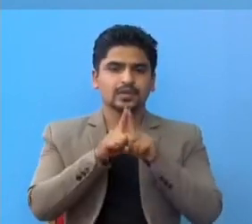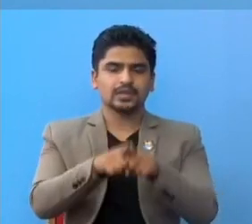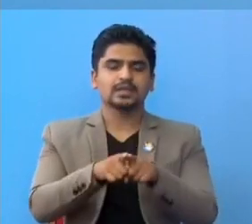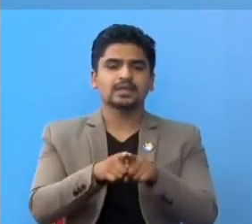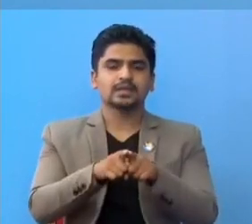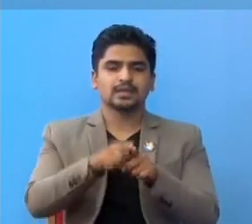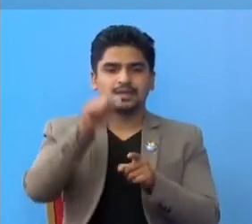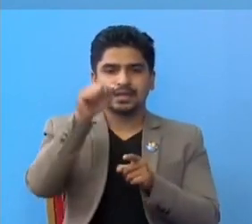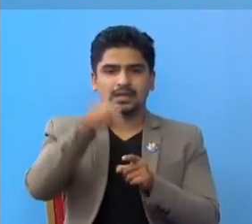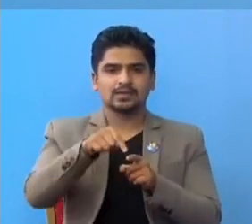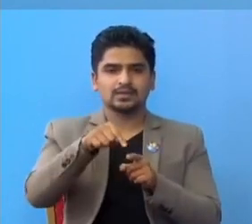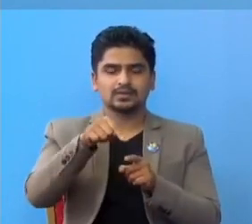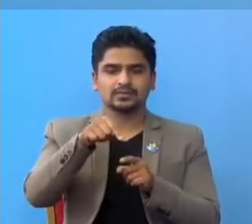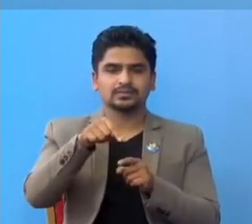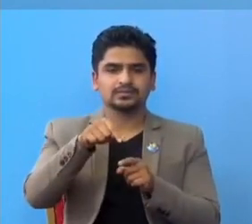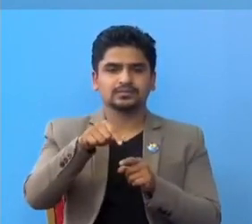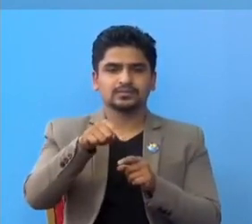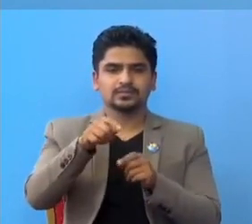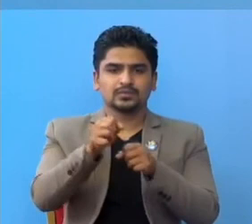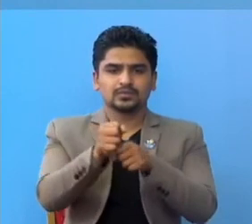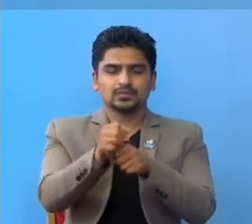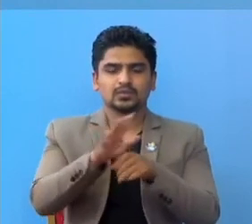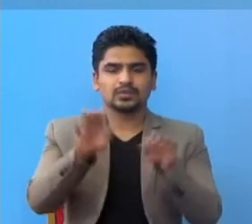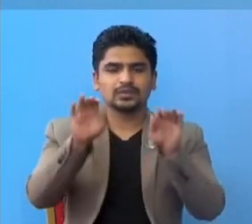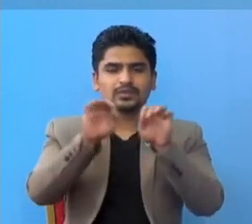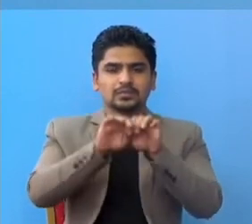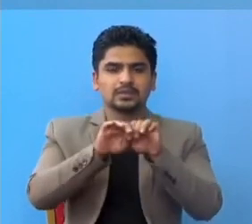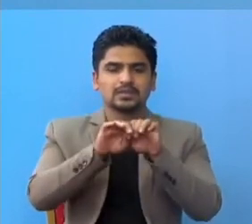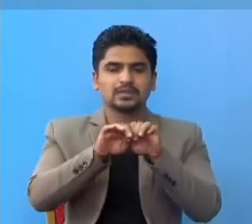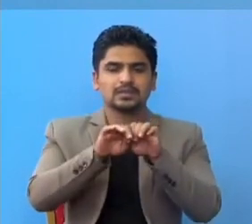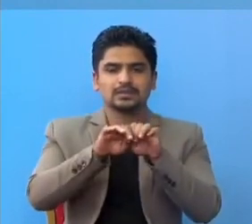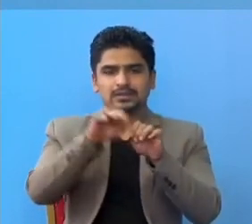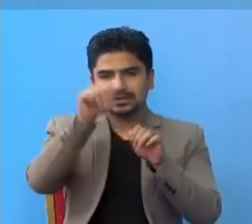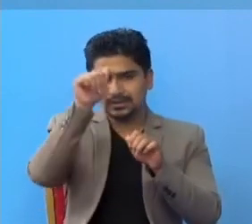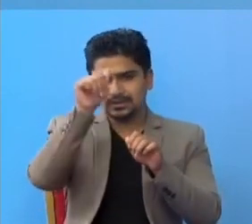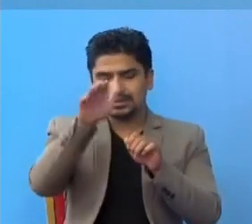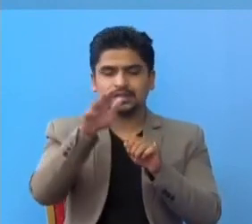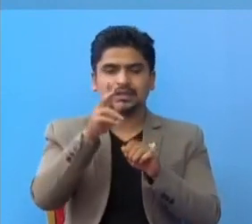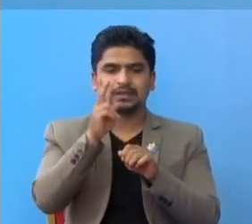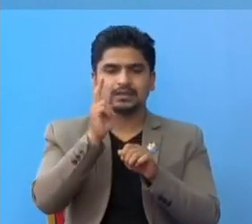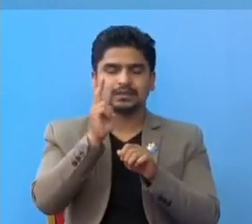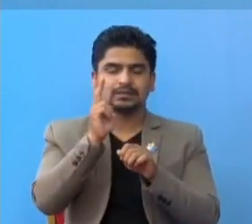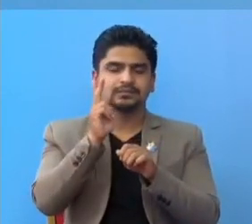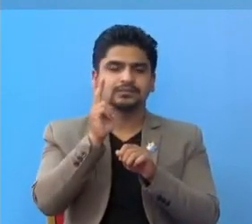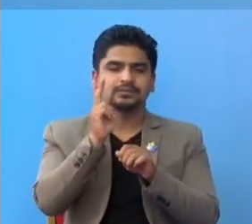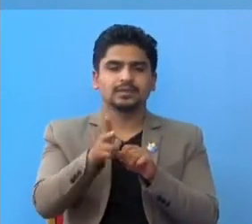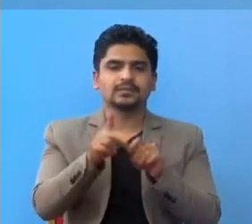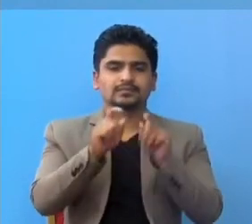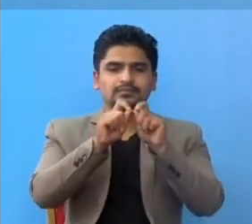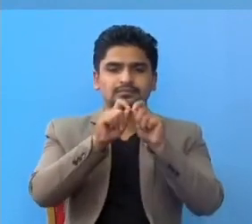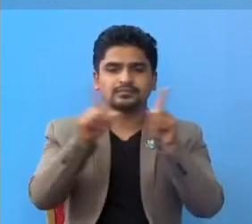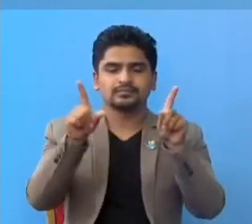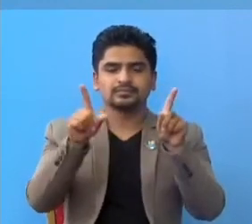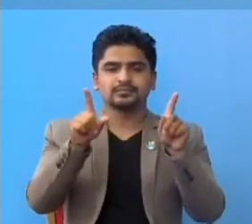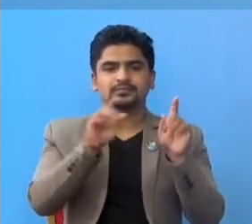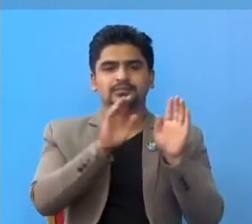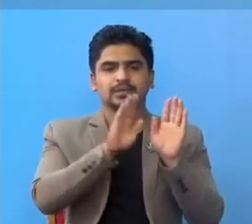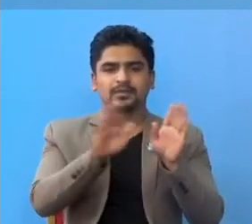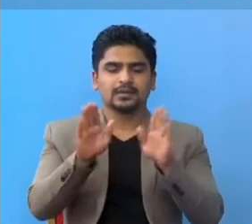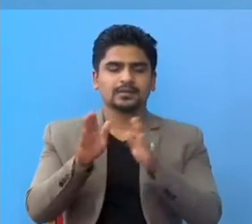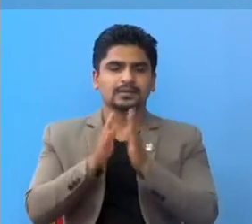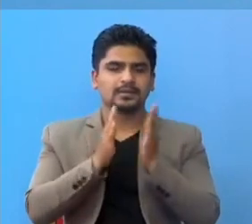ही आजको यो कोरोना संबंधी अध्याबदिक विवरन नेशनल अपडेट एई नेरसकें छा